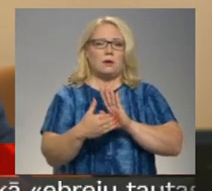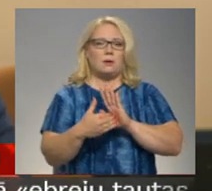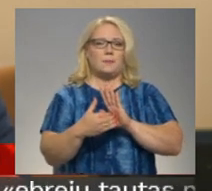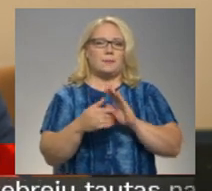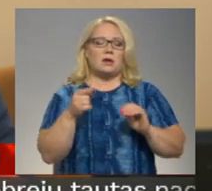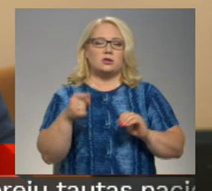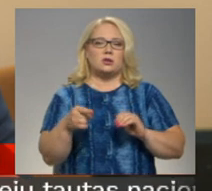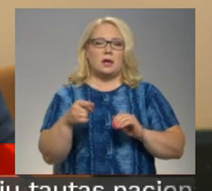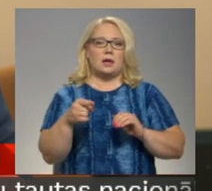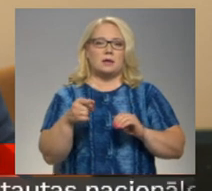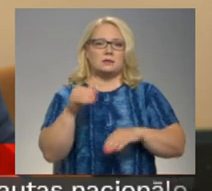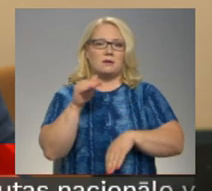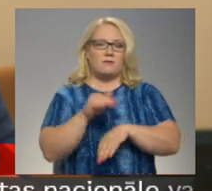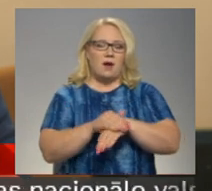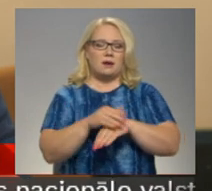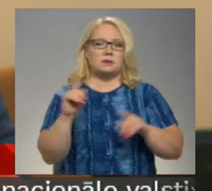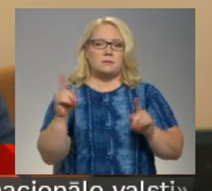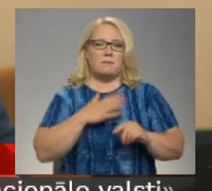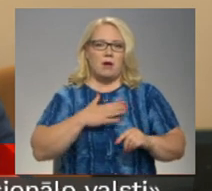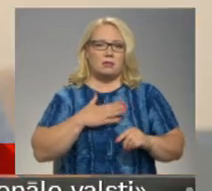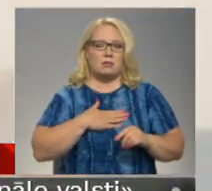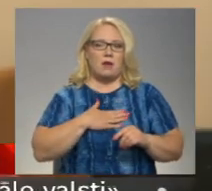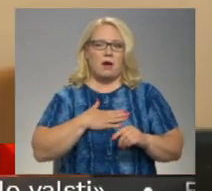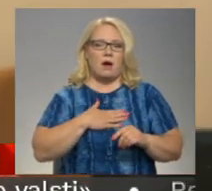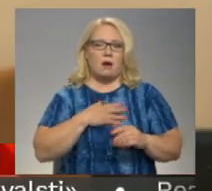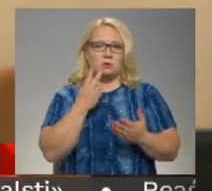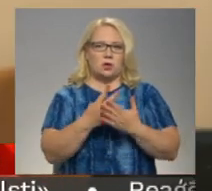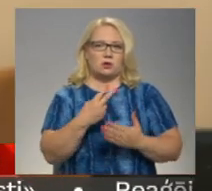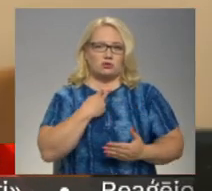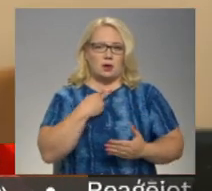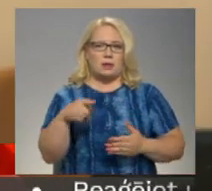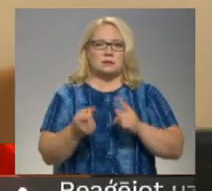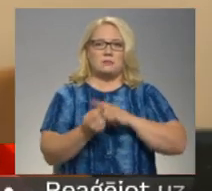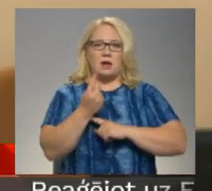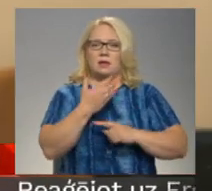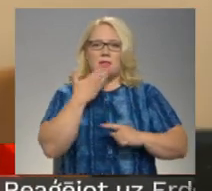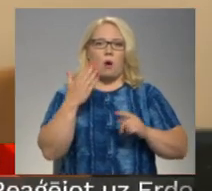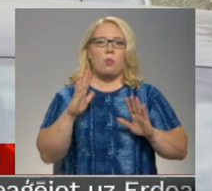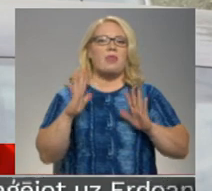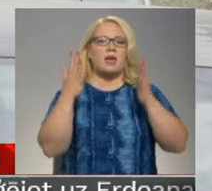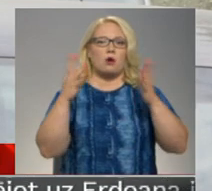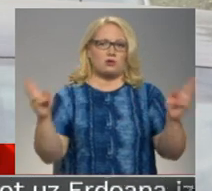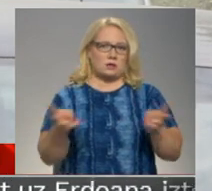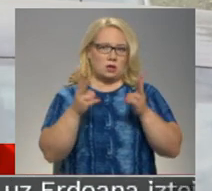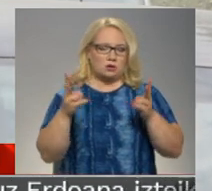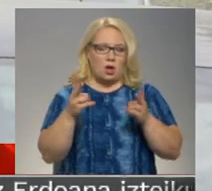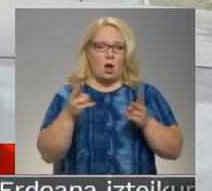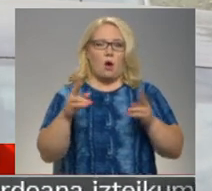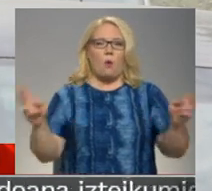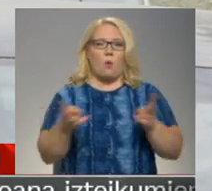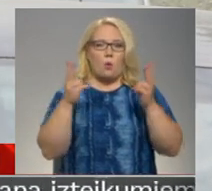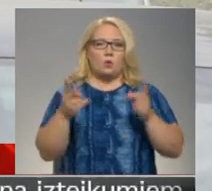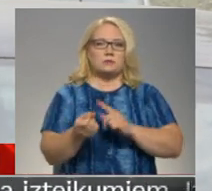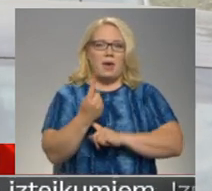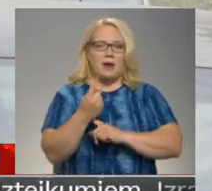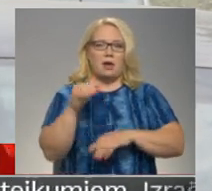Šis pārts, protams, ir manā uzturē šokējošs. Pazījums liecīgi, ka tas nav nejauša aizdikšanās. Ugunsperēkļi konstatētu